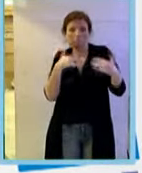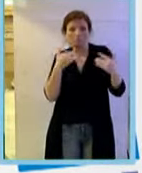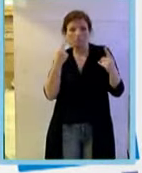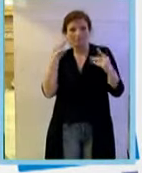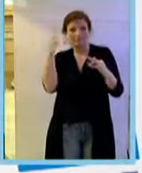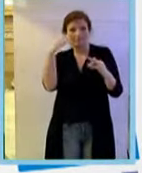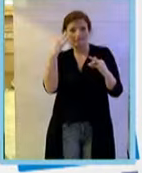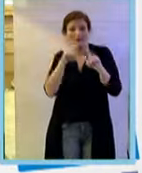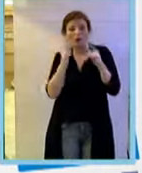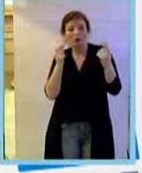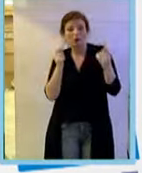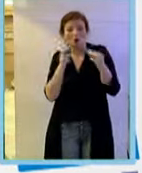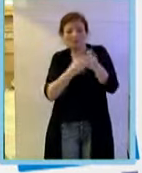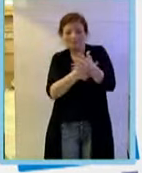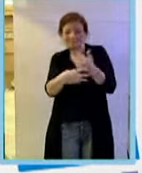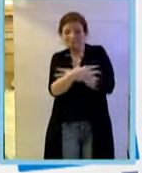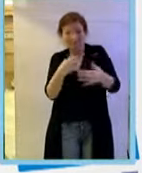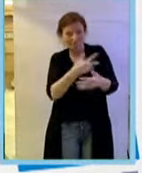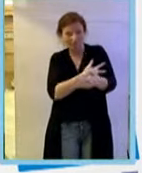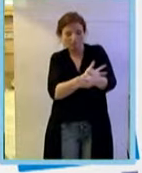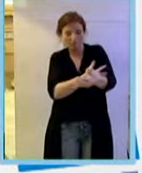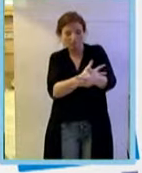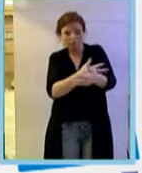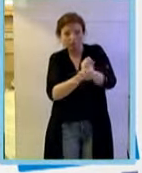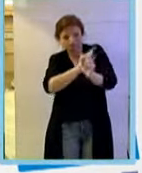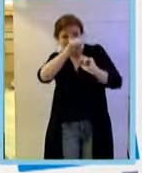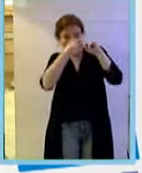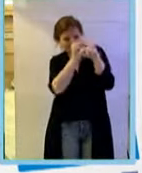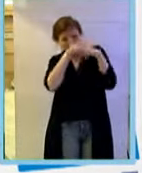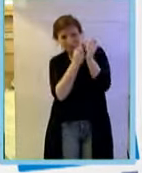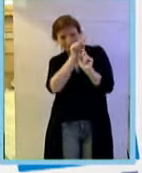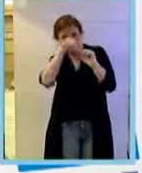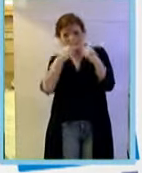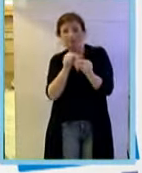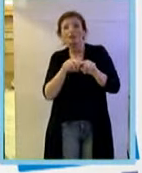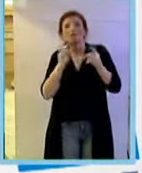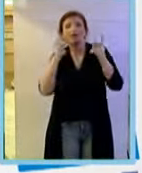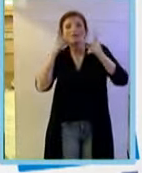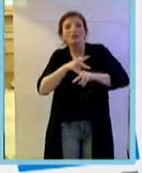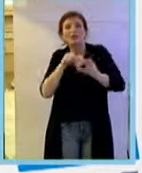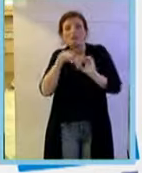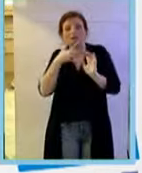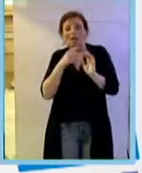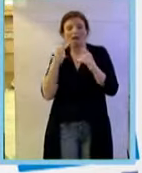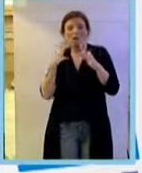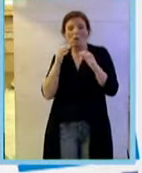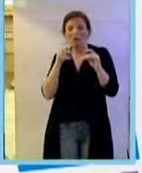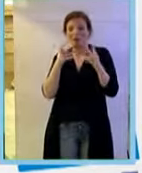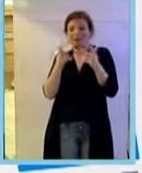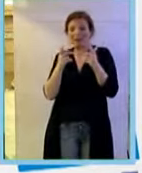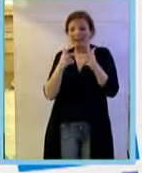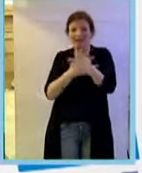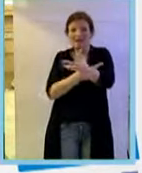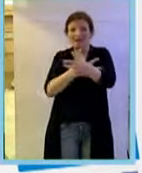vasi mescovalorizzati che sono sempre più tortuosi. E poi c'è questa quasi completa inibizione della